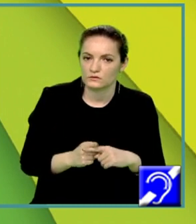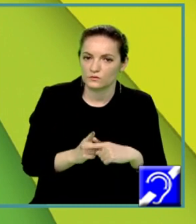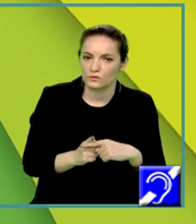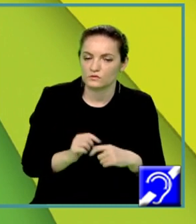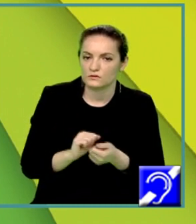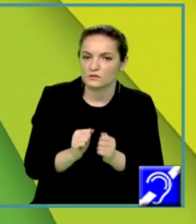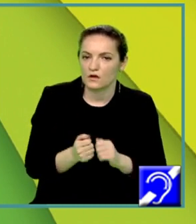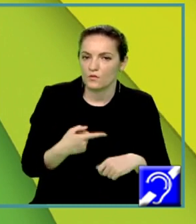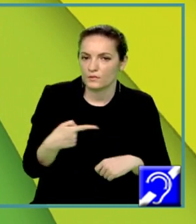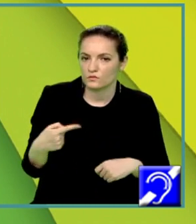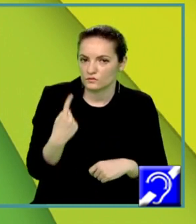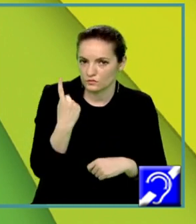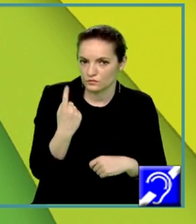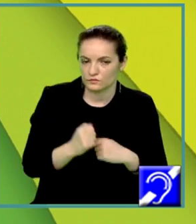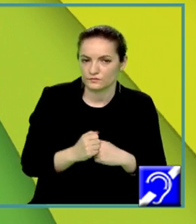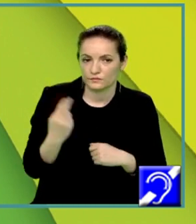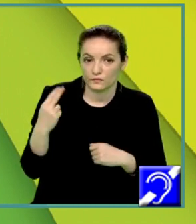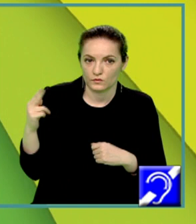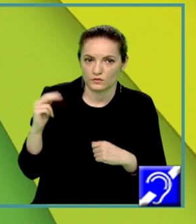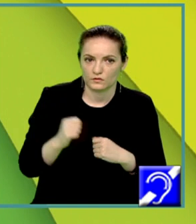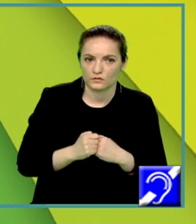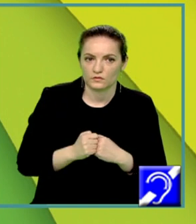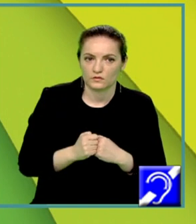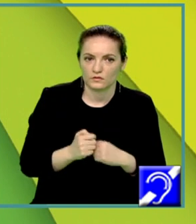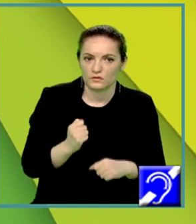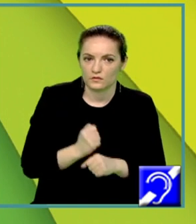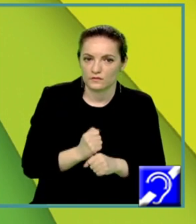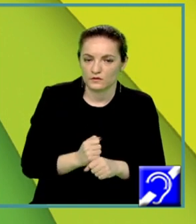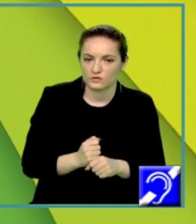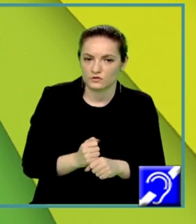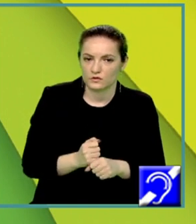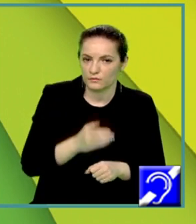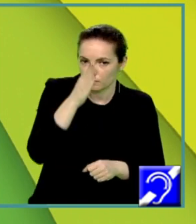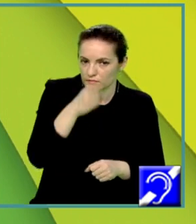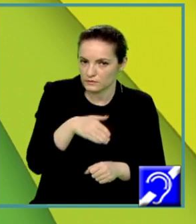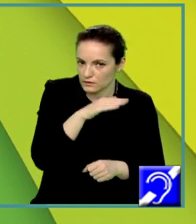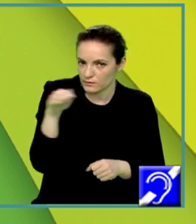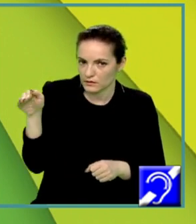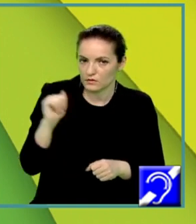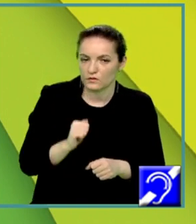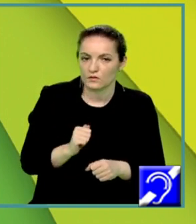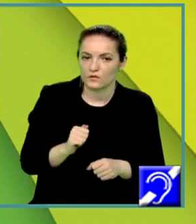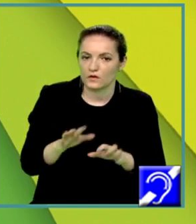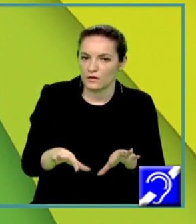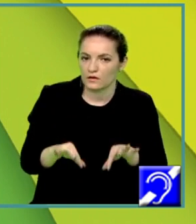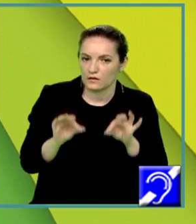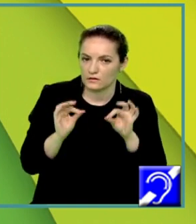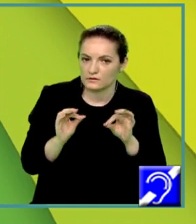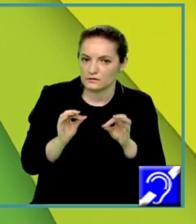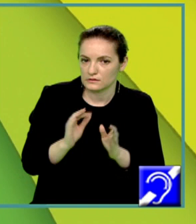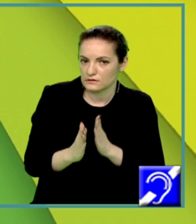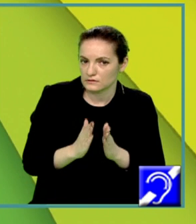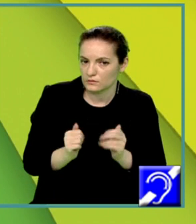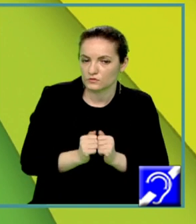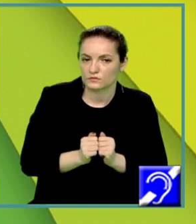În continuare vom face tabelul pentru a determina semnul lui x pătrat